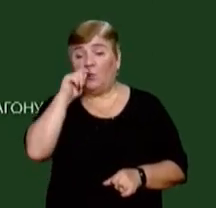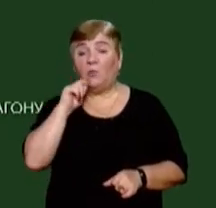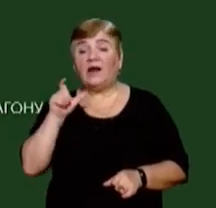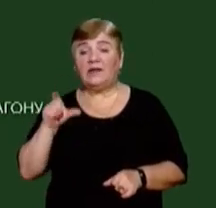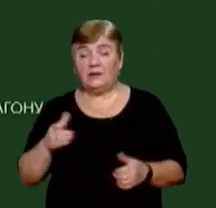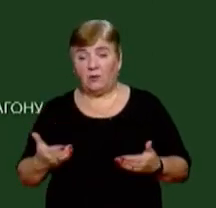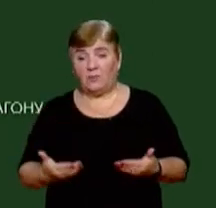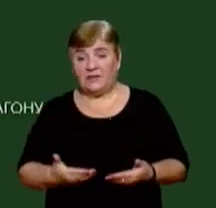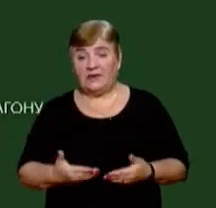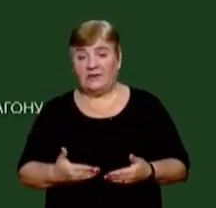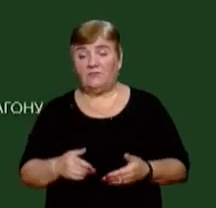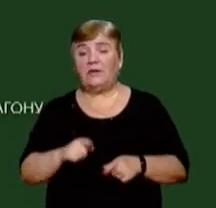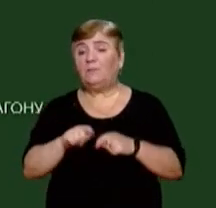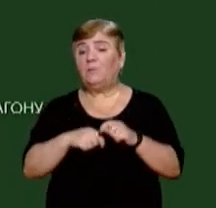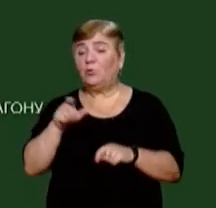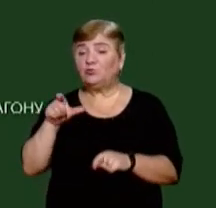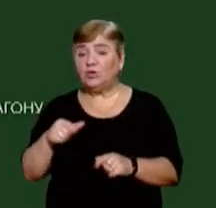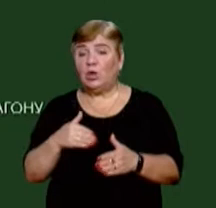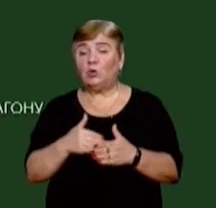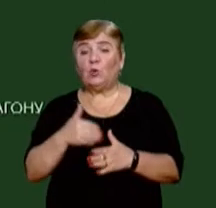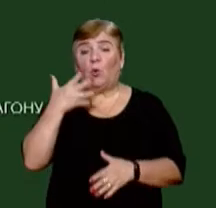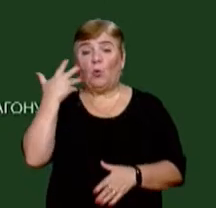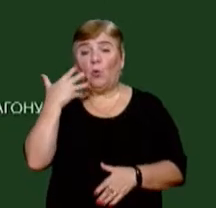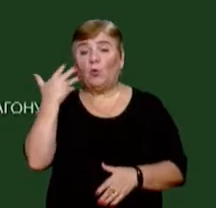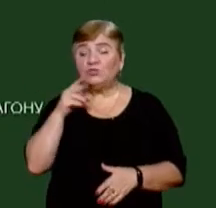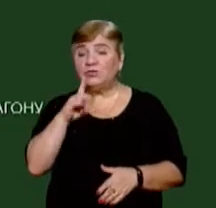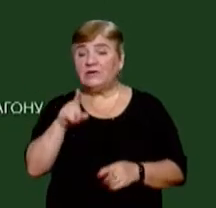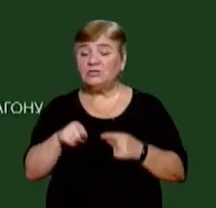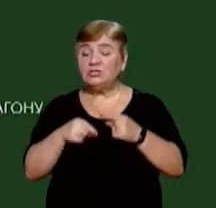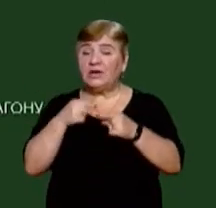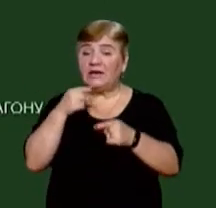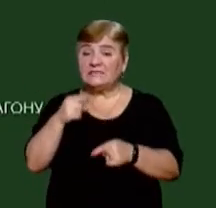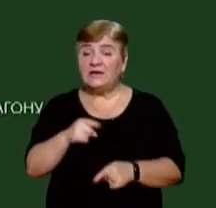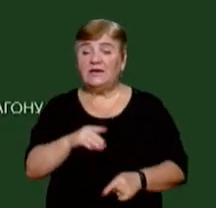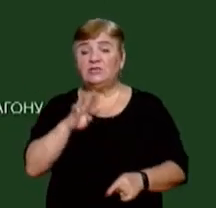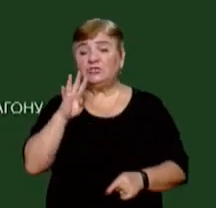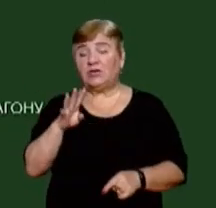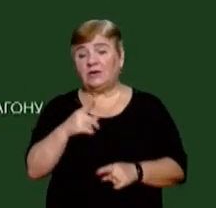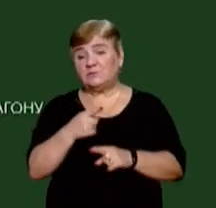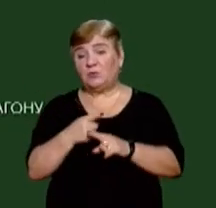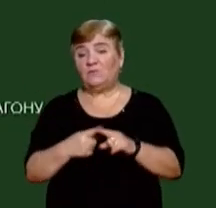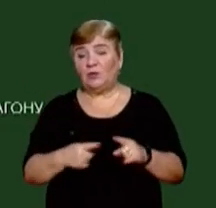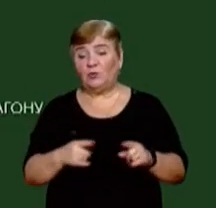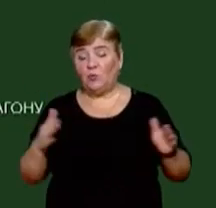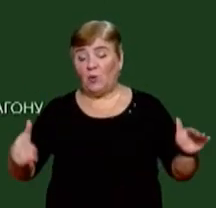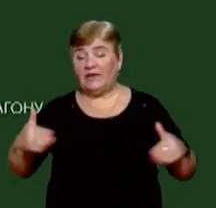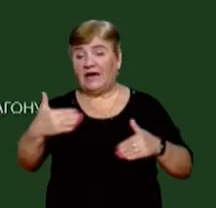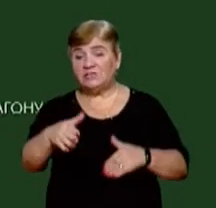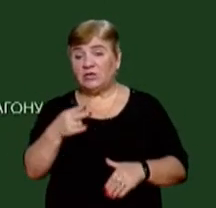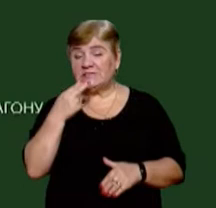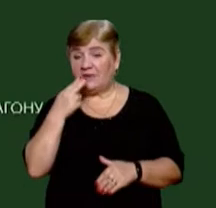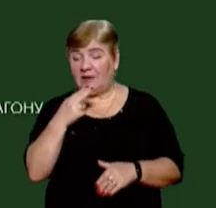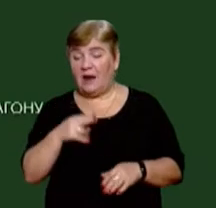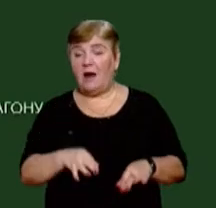Правопорушники планували перемістити до Угорщини через угодний канал «Ботар». 14,5 ящиків сигарет,